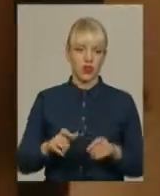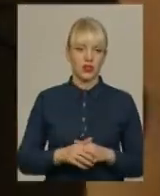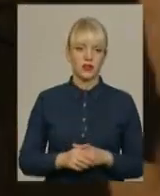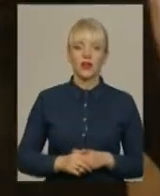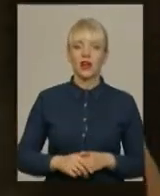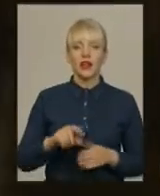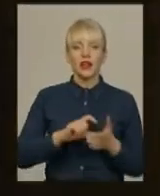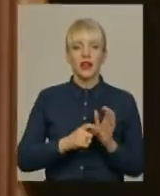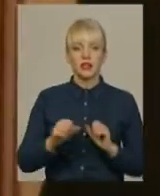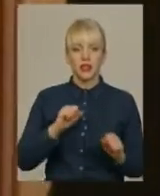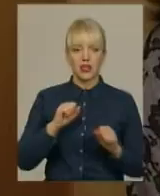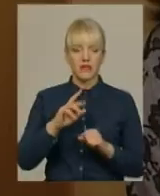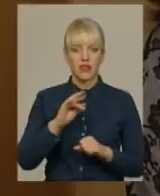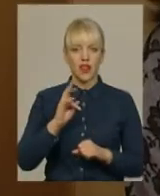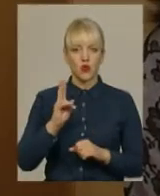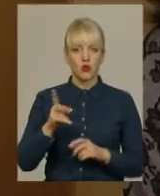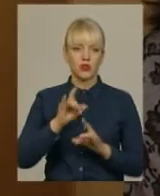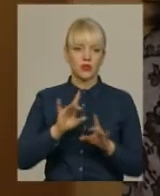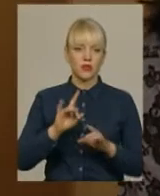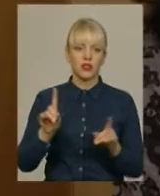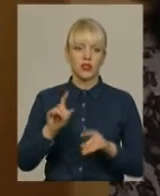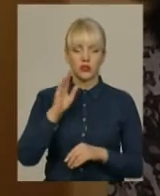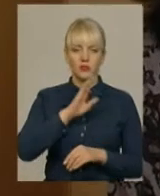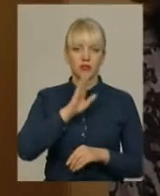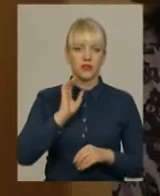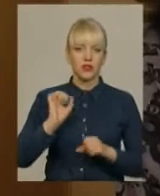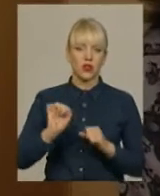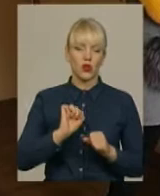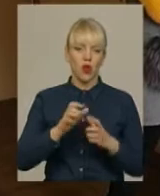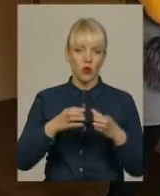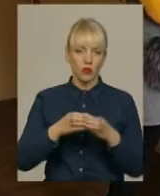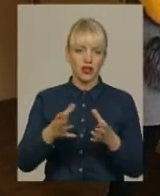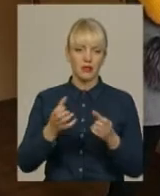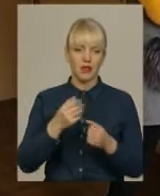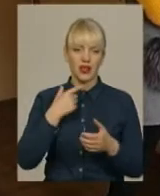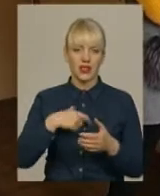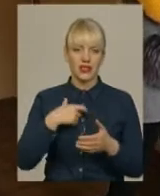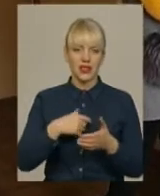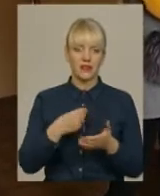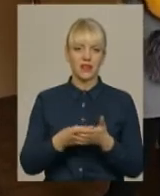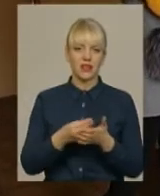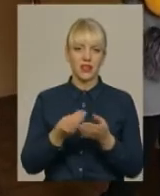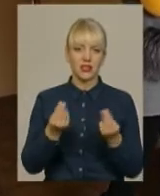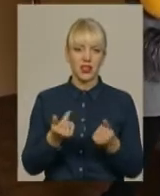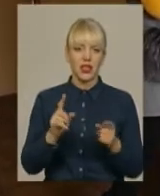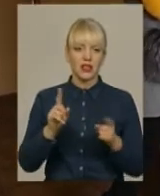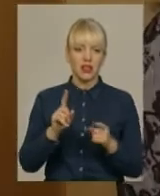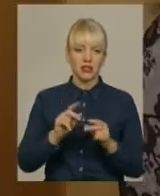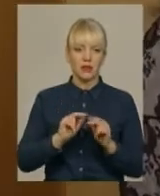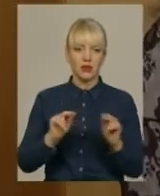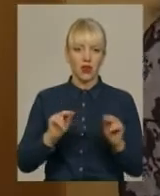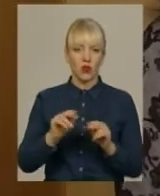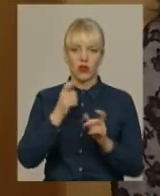Класник-керівник Світлана Янюк розповіла, саме батьківський комітет бере на себе фінансові питання, котрі педагогові вирішувати некоректно.